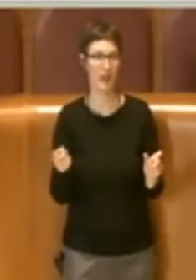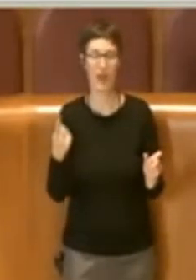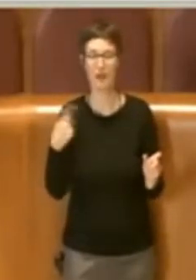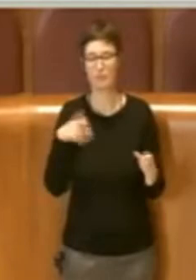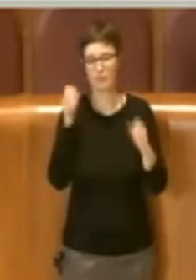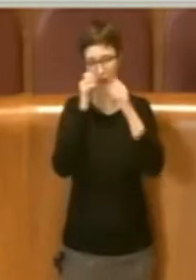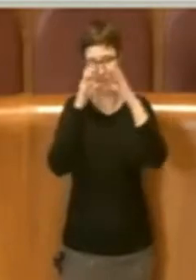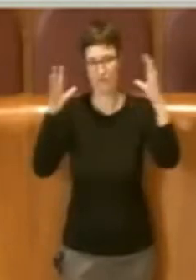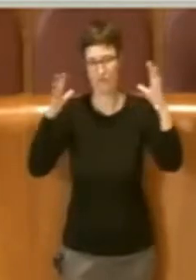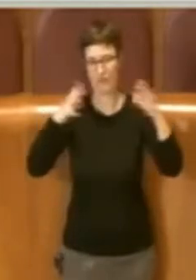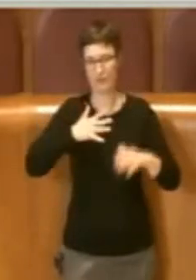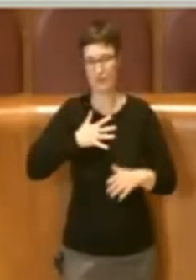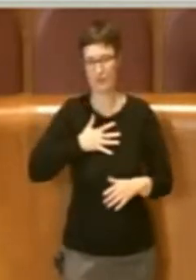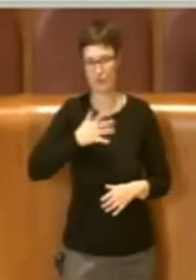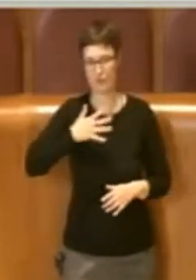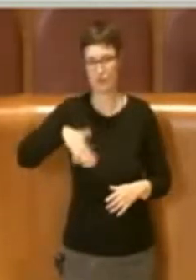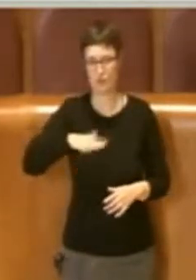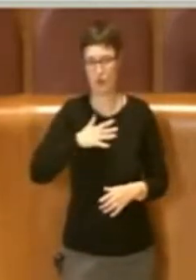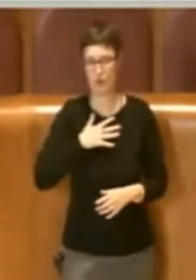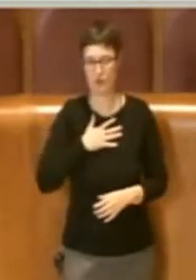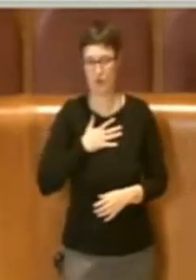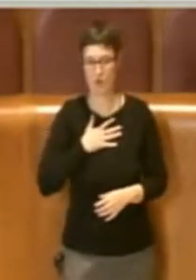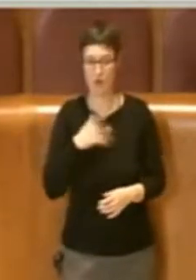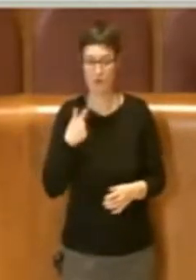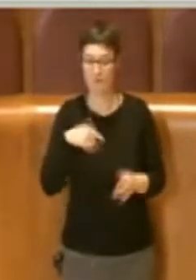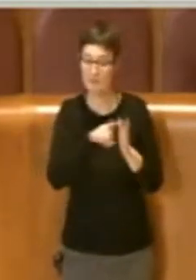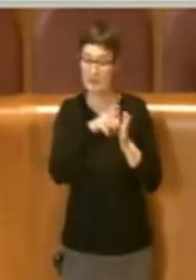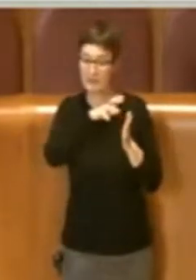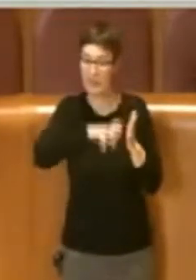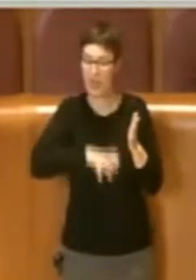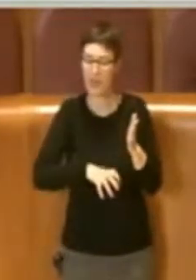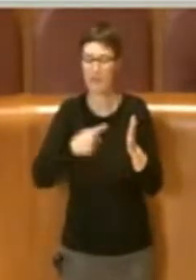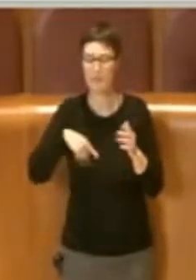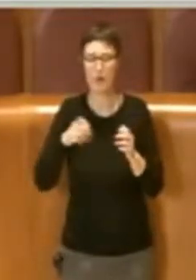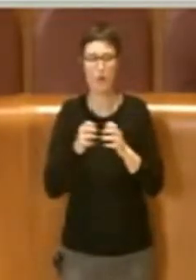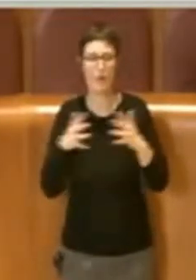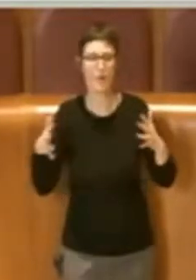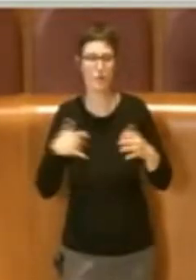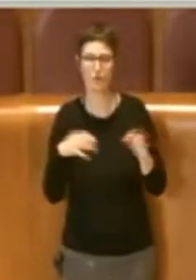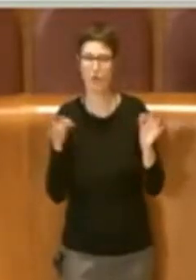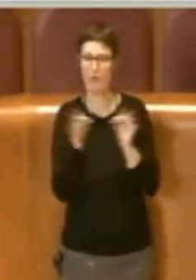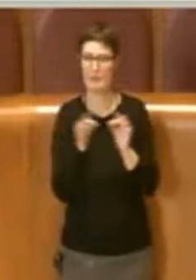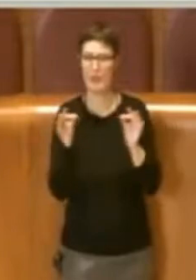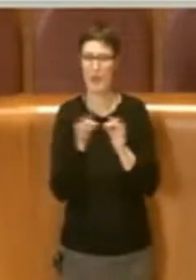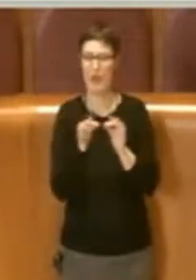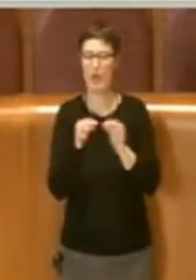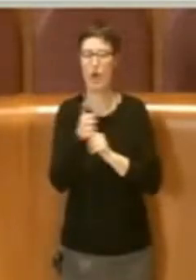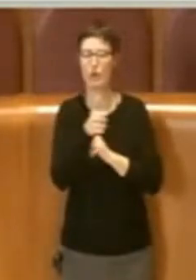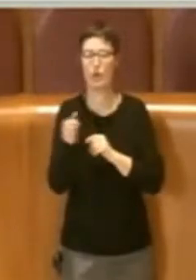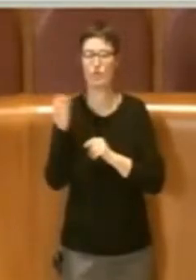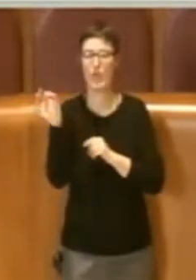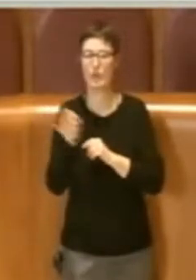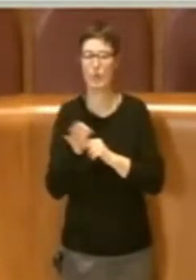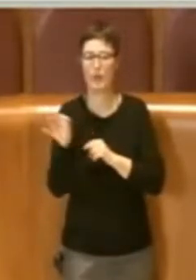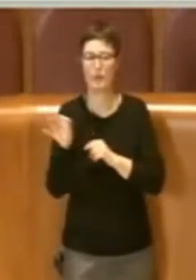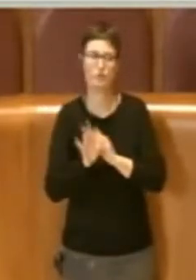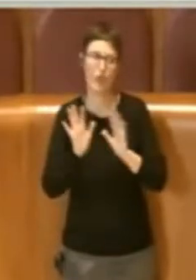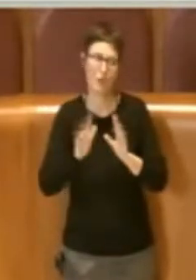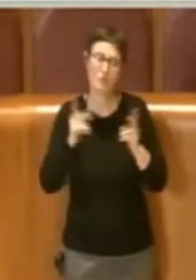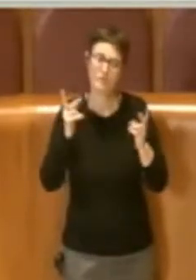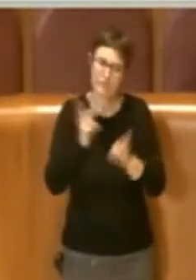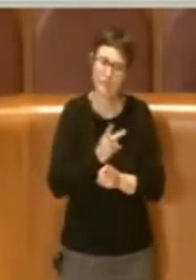visione. In questa delibera, dicevo, noi come maggioranza la sposiamo al 100%, anche se è vero che